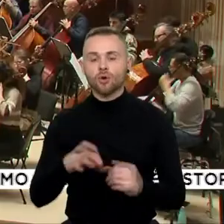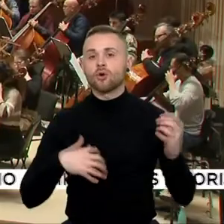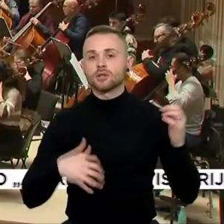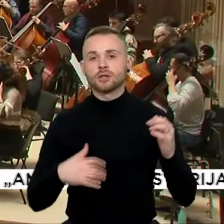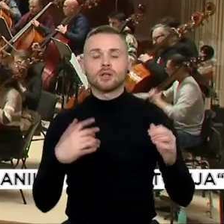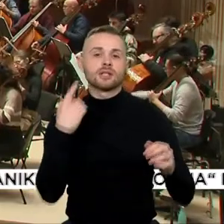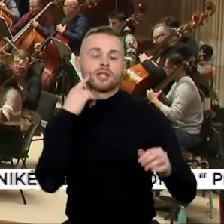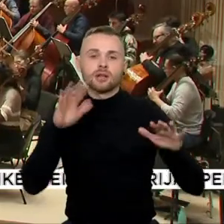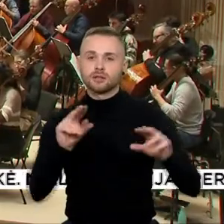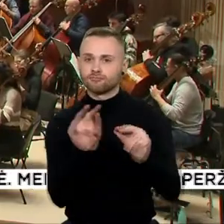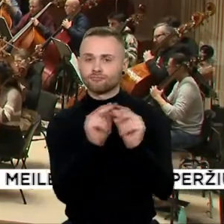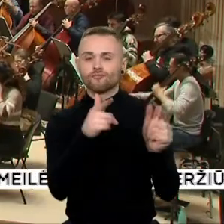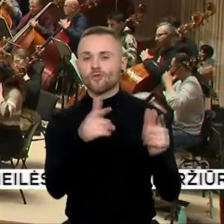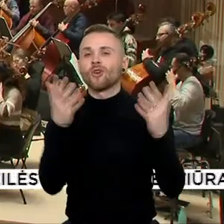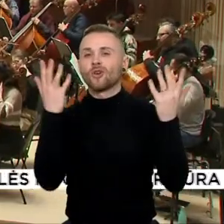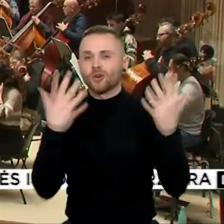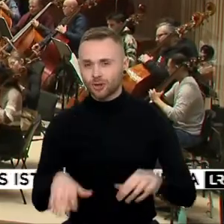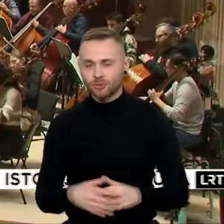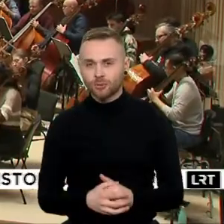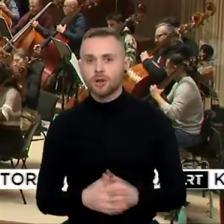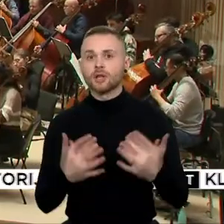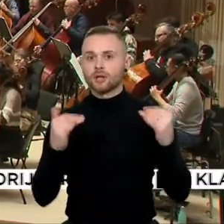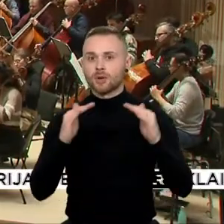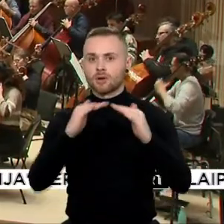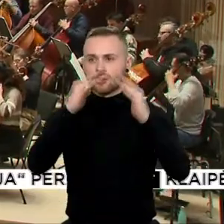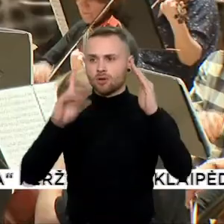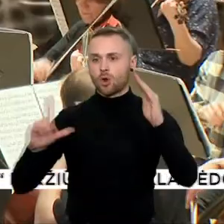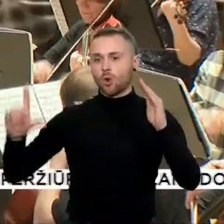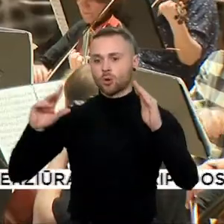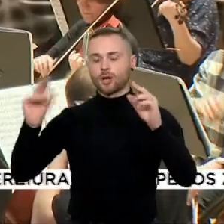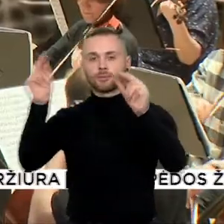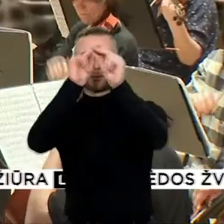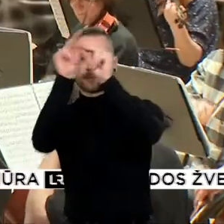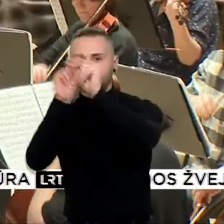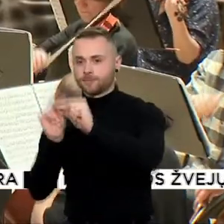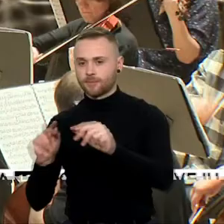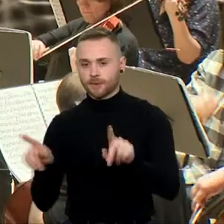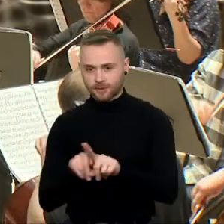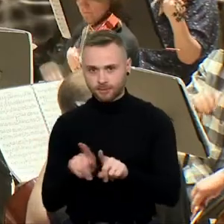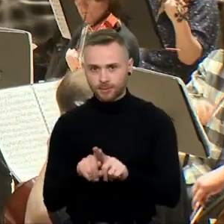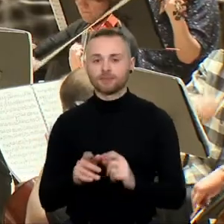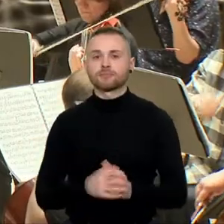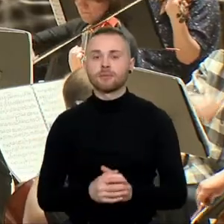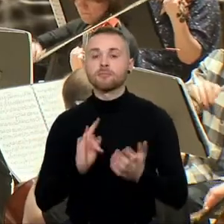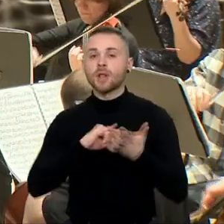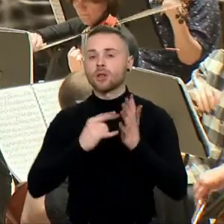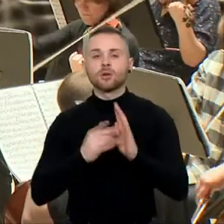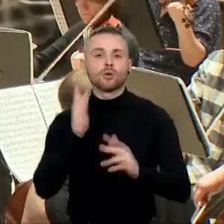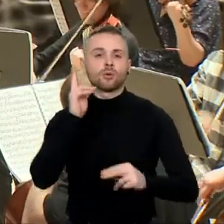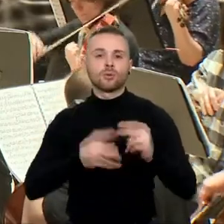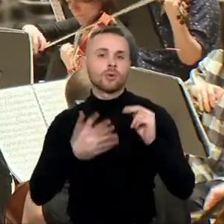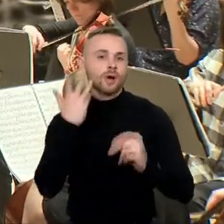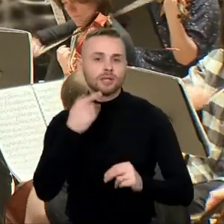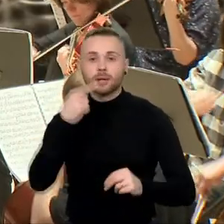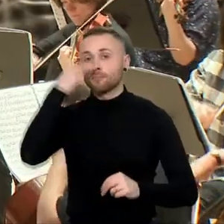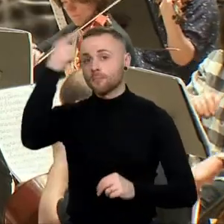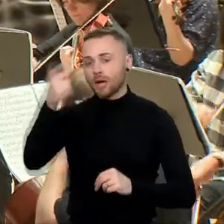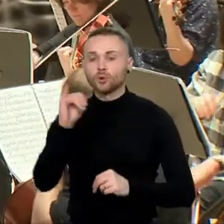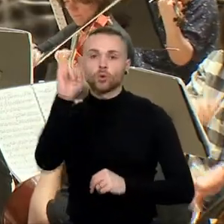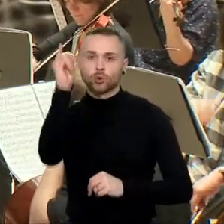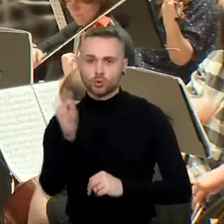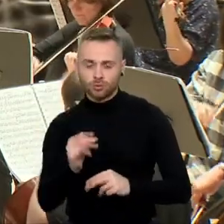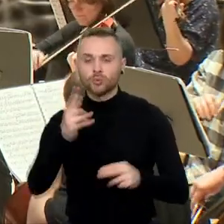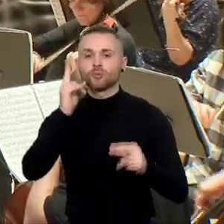salės rekonstrukcija pastatas dabar bus tvarkomas iš išorės. Rekonstrukcijos darbus planuojama baigti iki kitų metų rūdens.